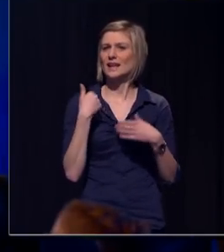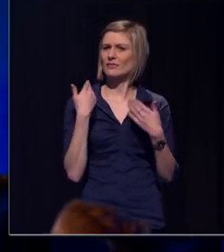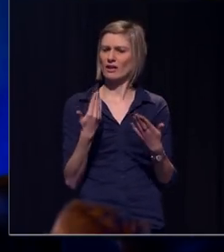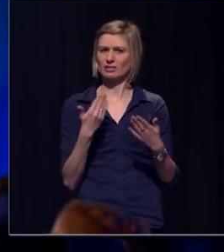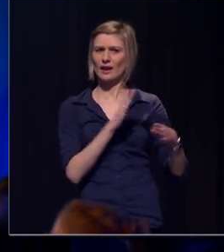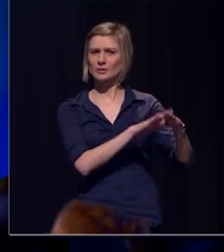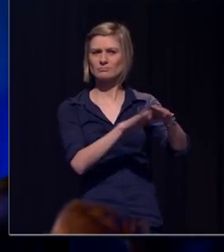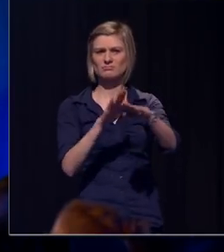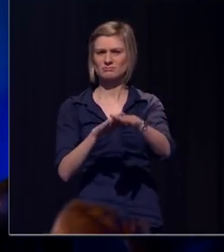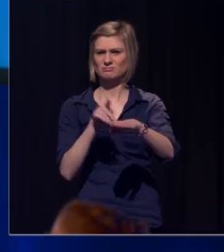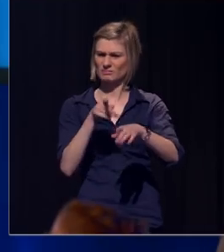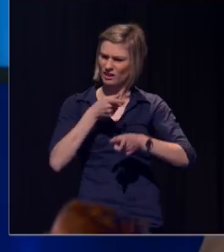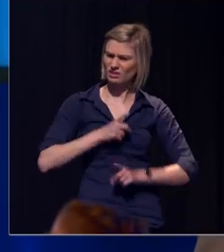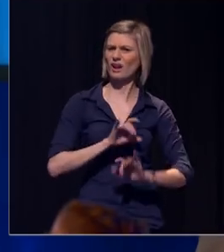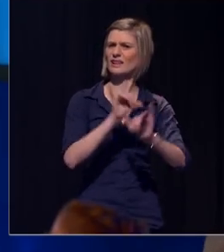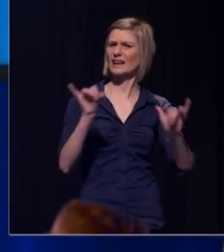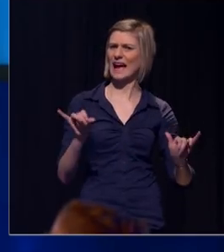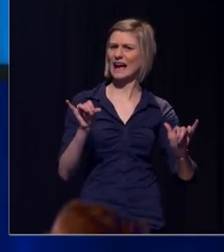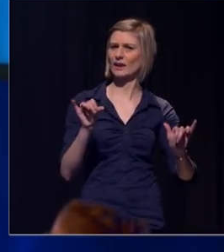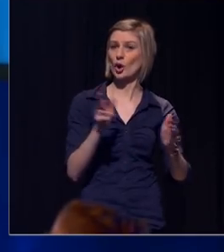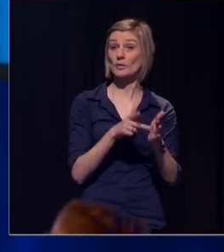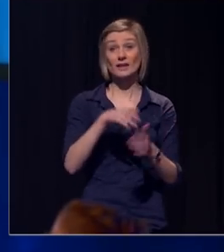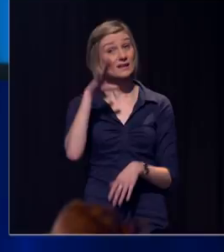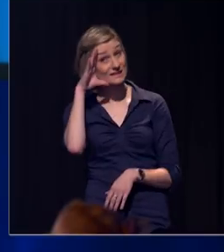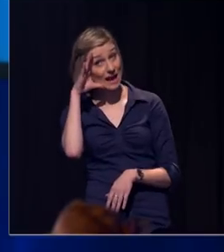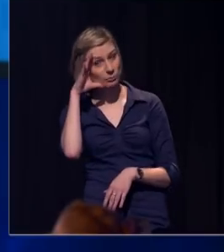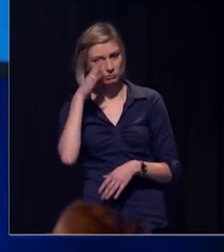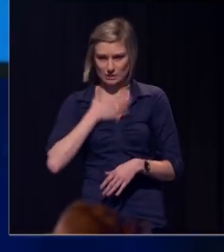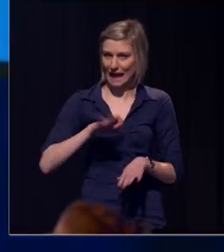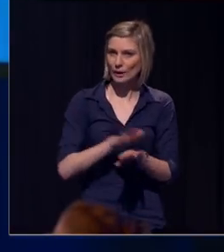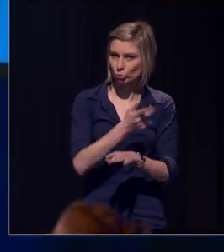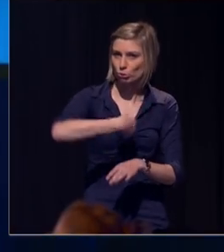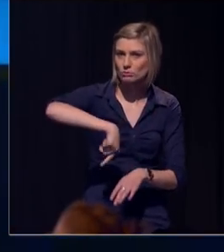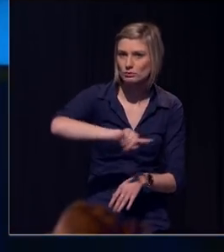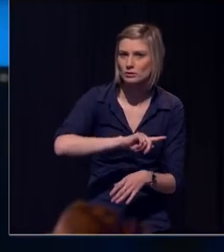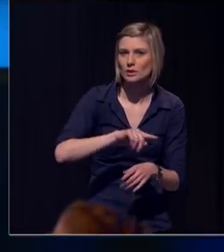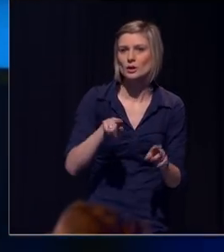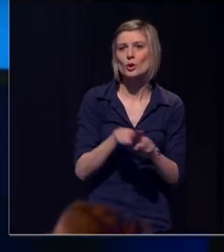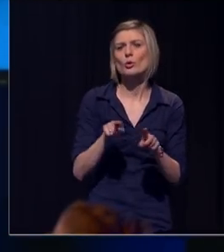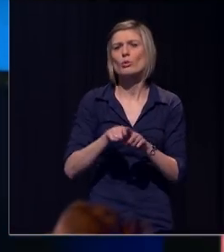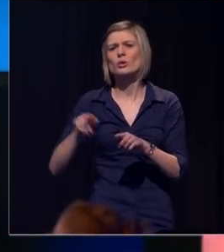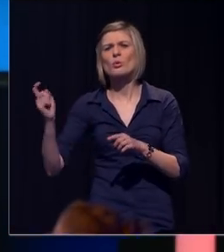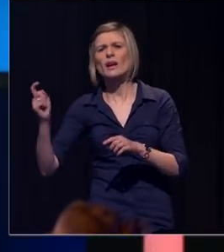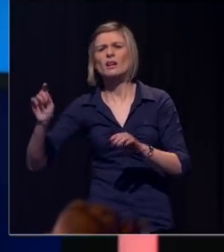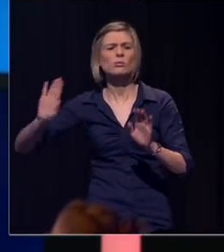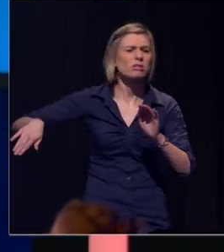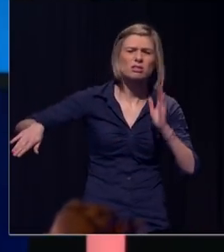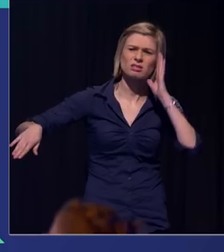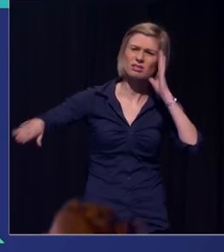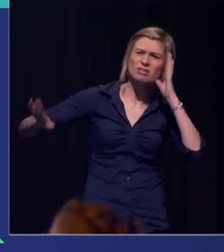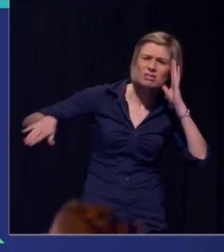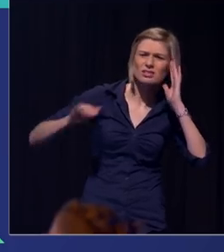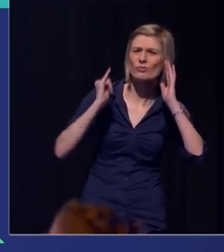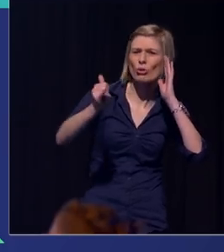vreemd gedrag vind. Want slapen is iets wat wij graag doen. De populariteit van snoezen is daar het perfecte voorbeeld van.